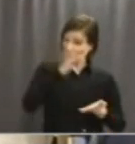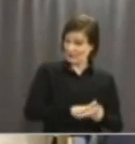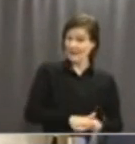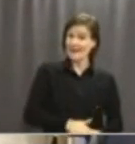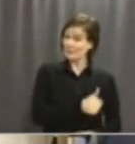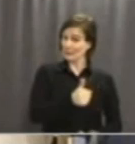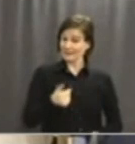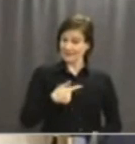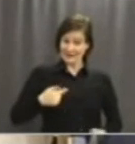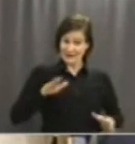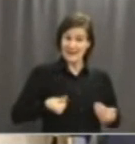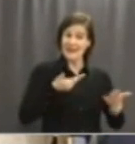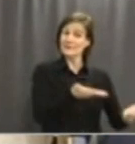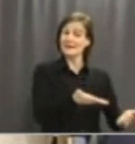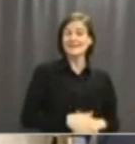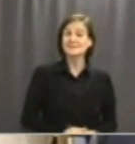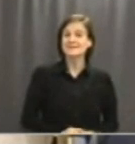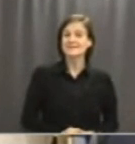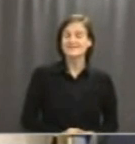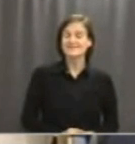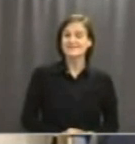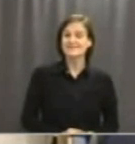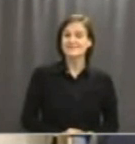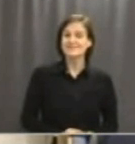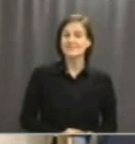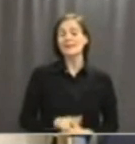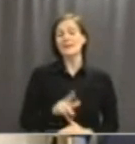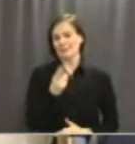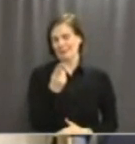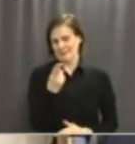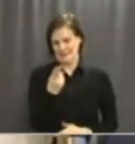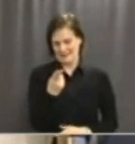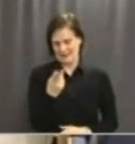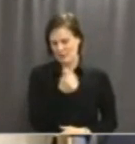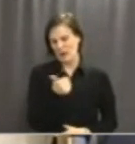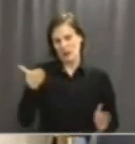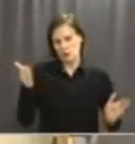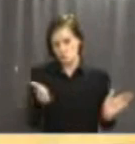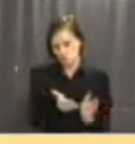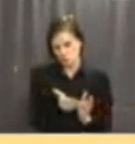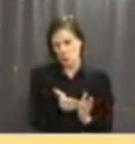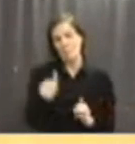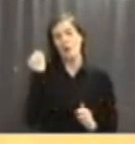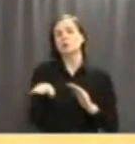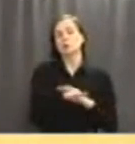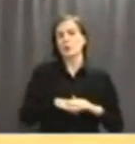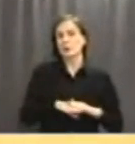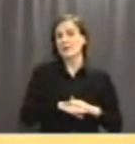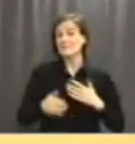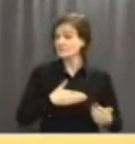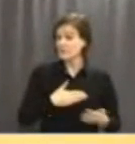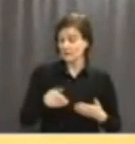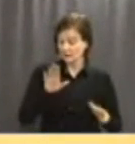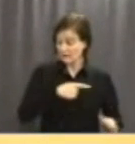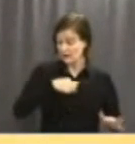som vi lämnade den motionen. Låt mig först bara ge en kort bakgrund till varför